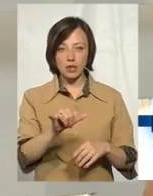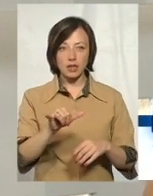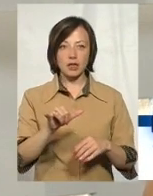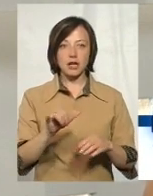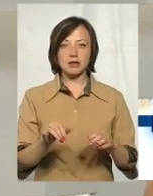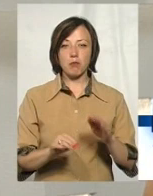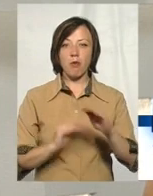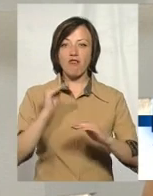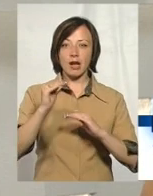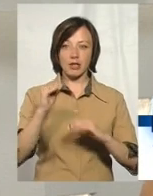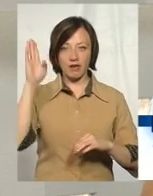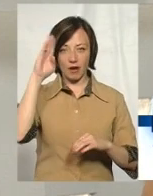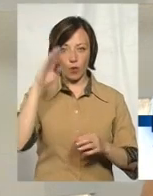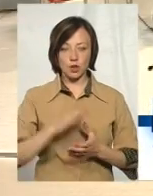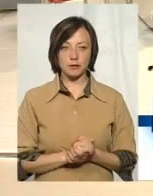з поверхневих вод.